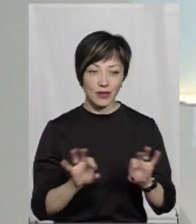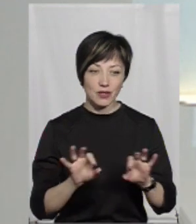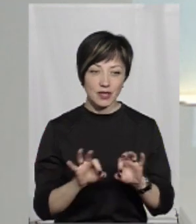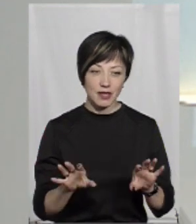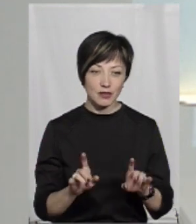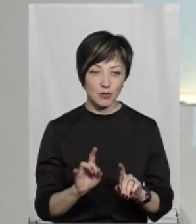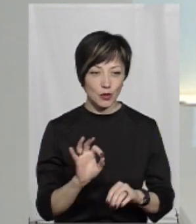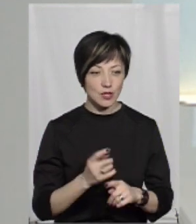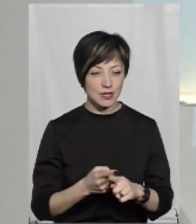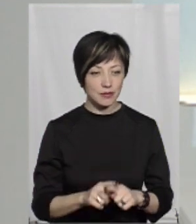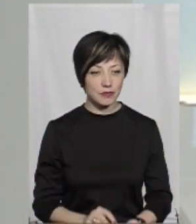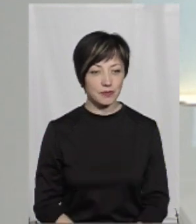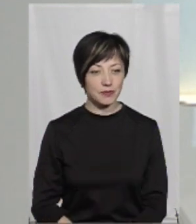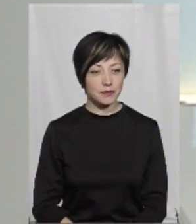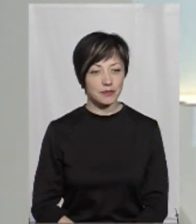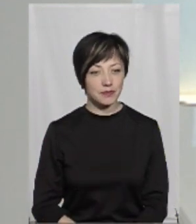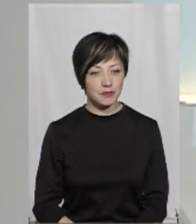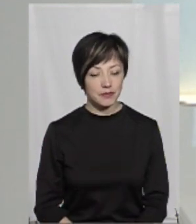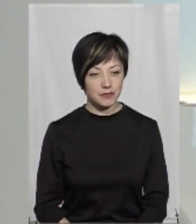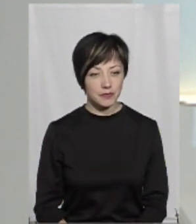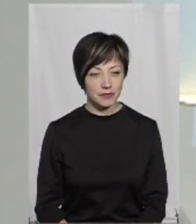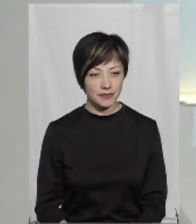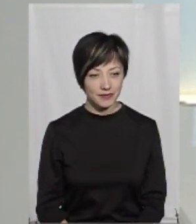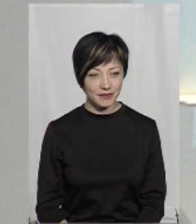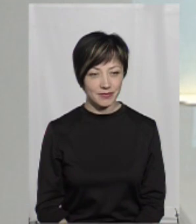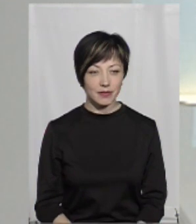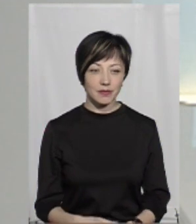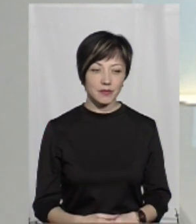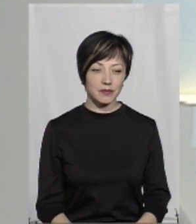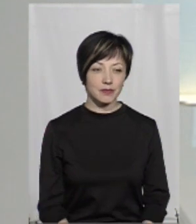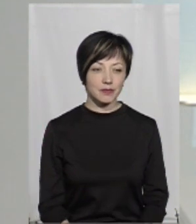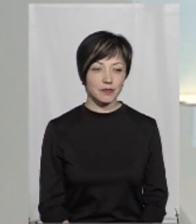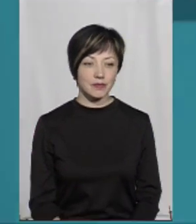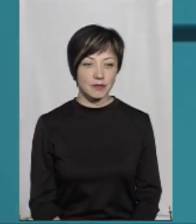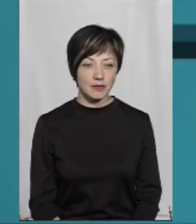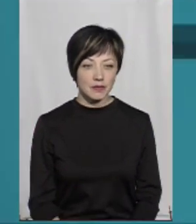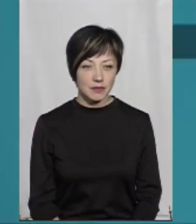розкаже трошечки про те, чи потрібно це, чи не потрібно. Доклад, ласка.